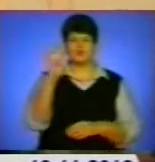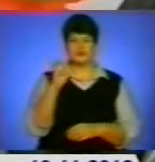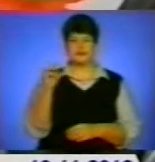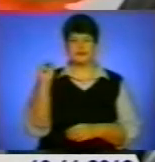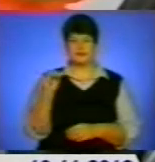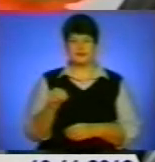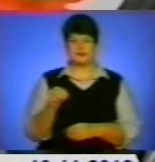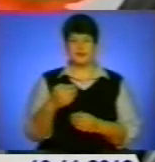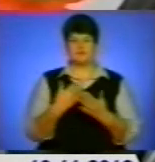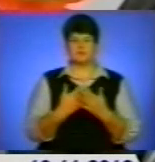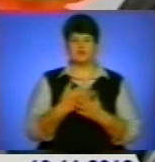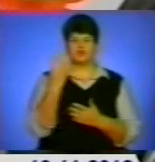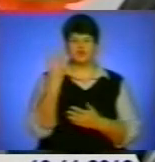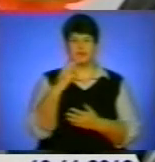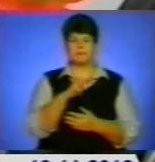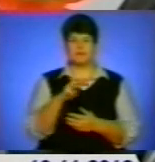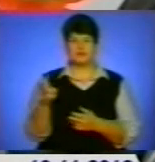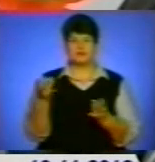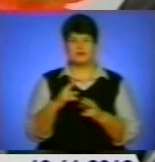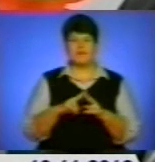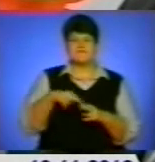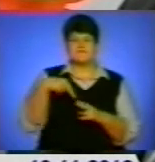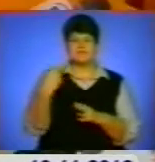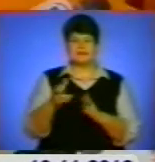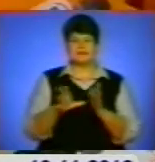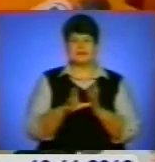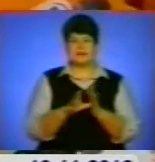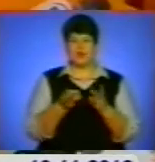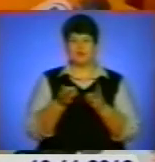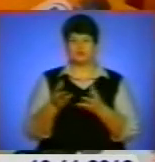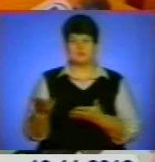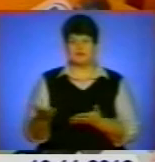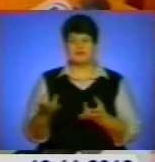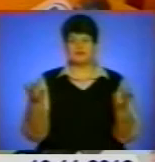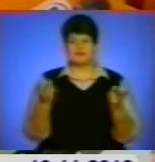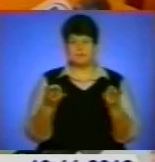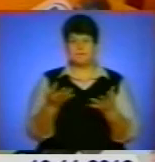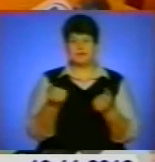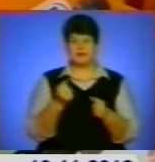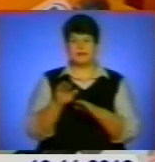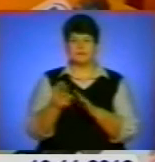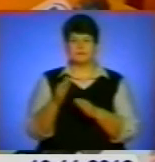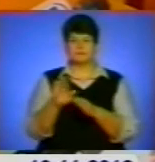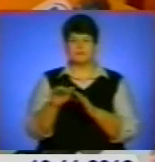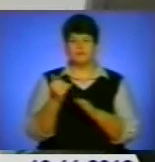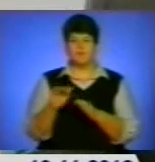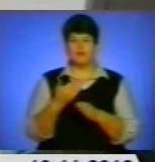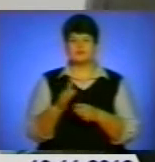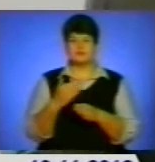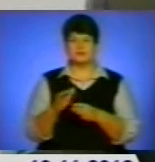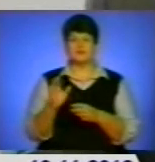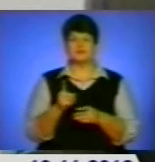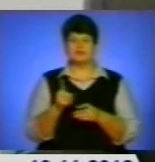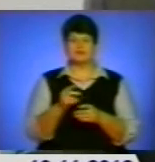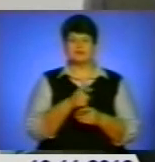а ще близько 4 мільйонів треба віддати за енергоносії, тому доводиться брати короткотермінові позики, які необхідно